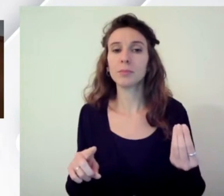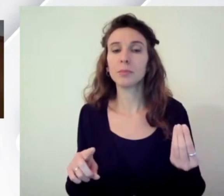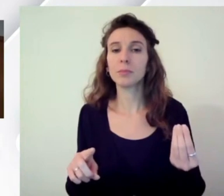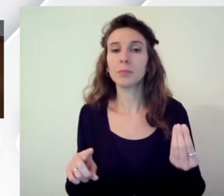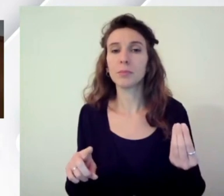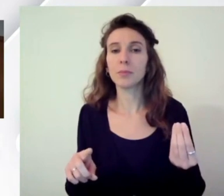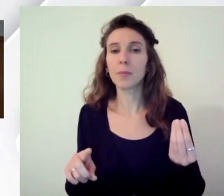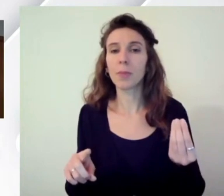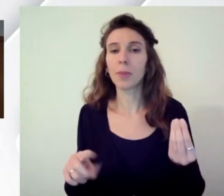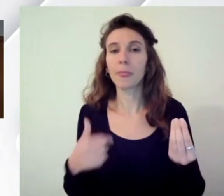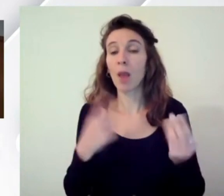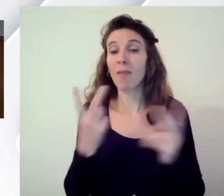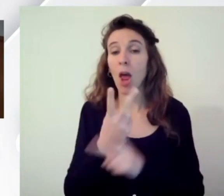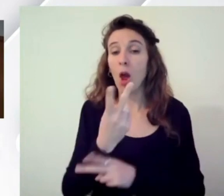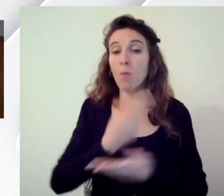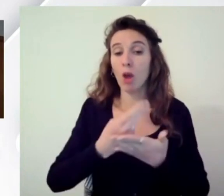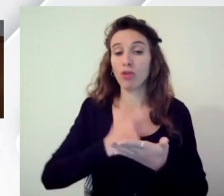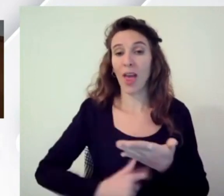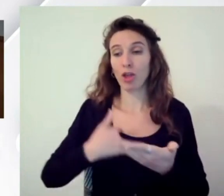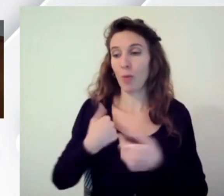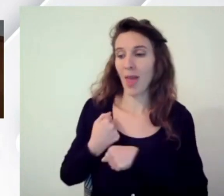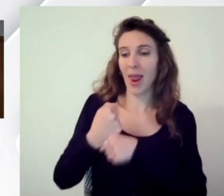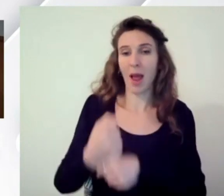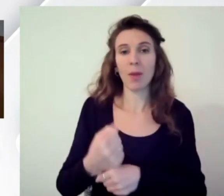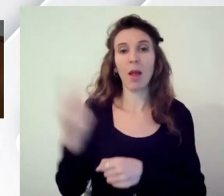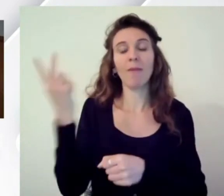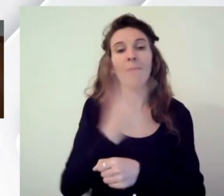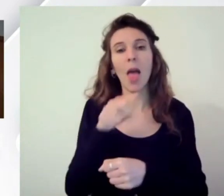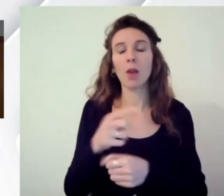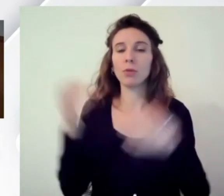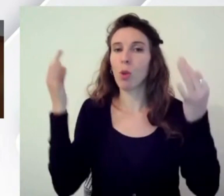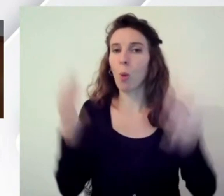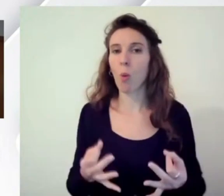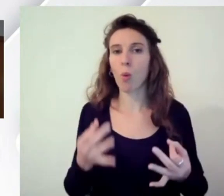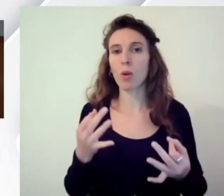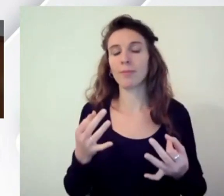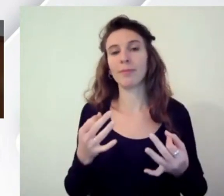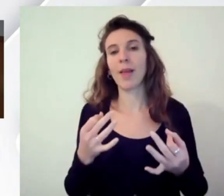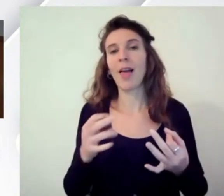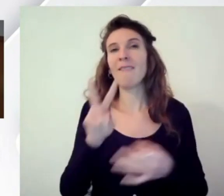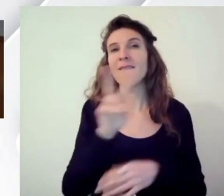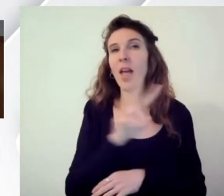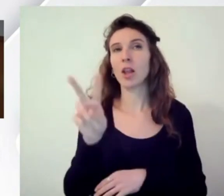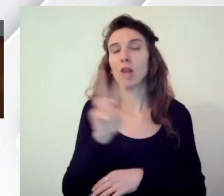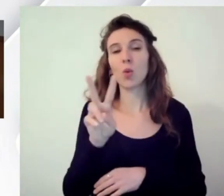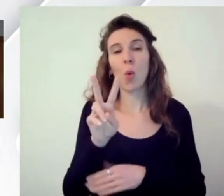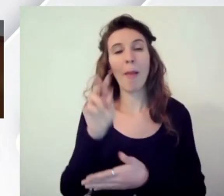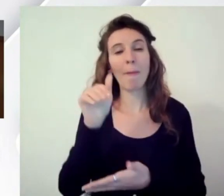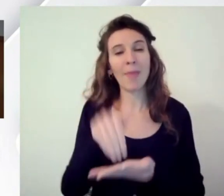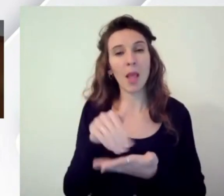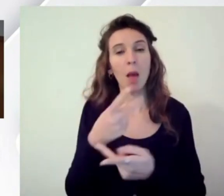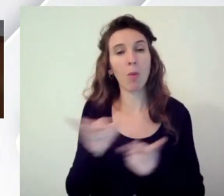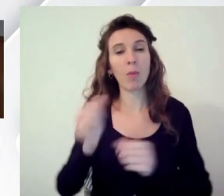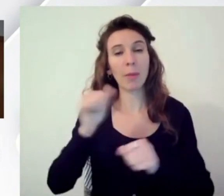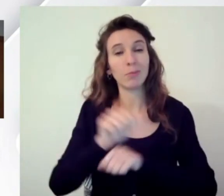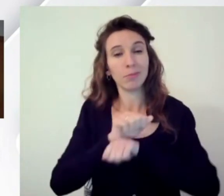io rappresento un progetto che impatterà impatta su una platea di 22.000 e passa pubblica amministrazione questa è la